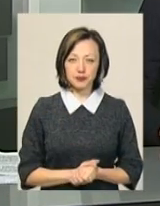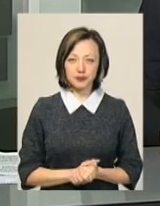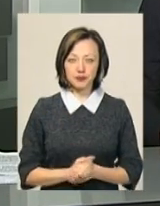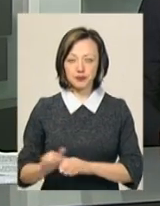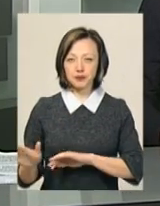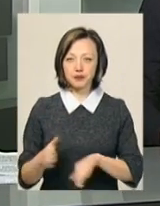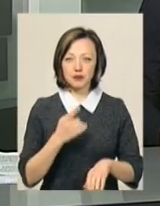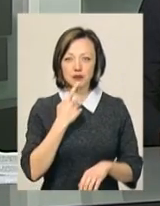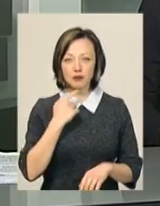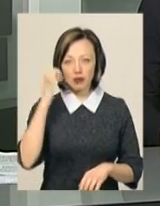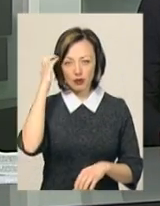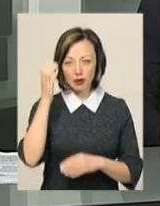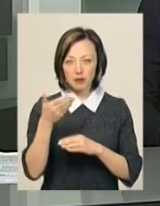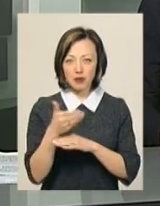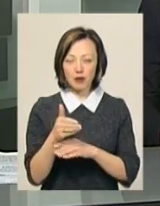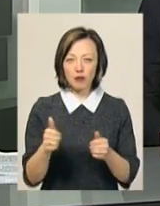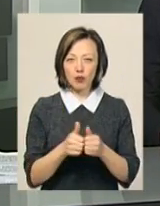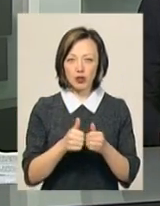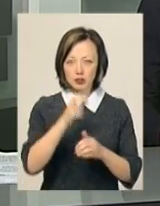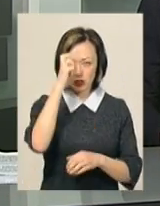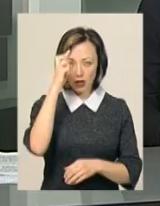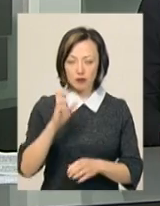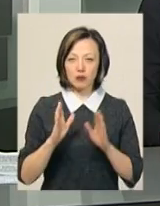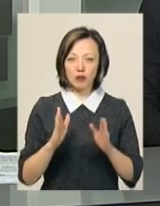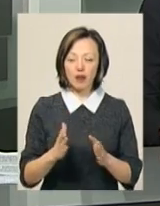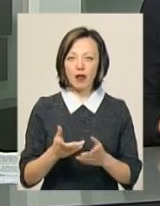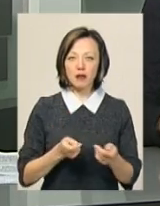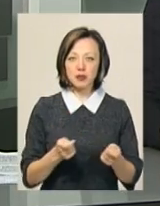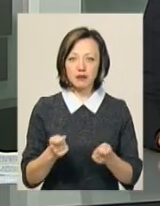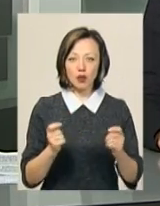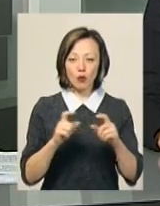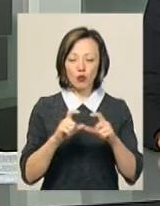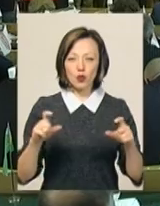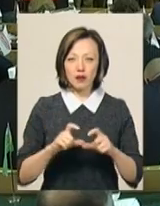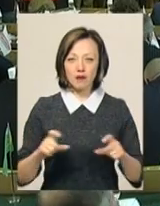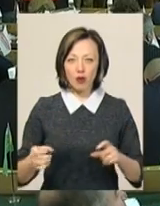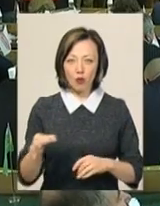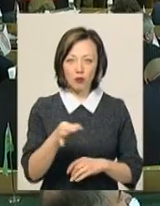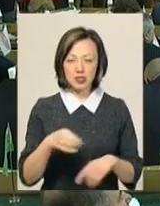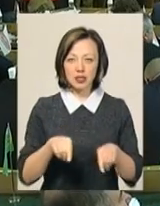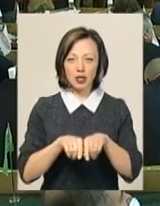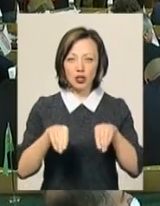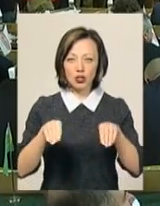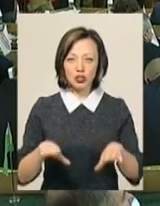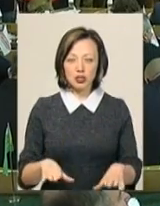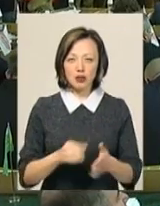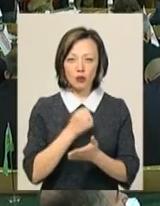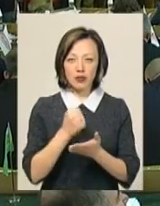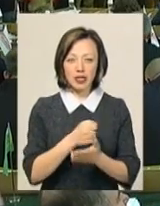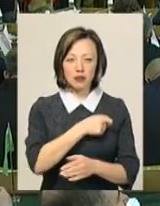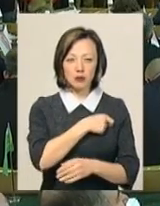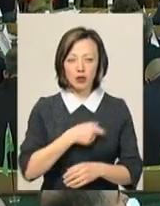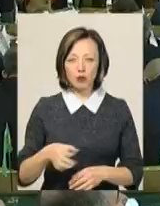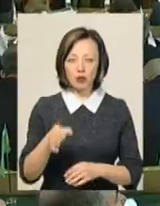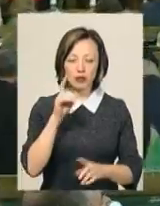Червоно-чорний прапор поряд з державним вивішуватимуть на адміністративних будівлях Хмельниччини. Таке рішення сьогодні ухвалили депутати